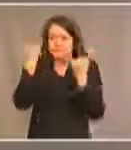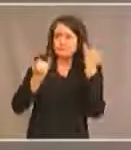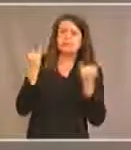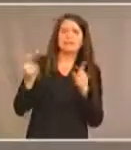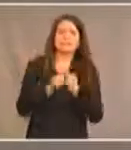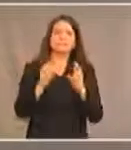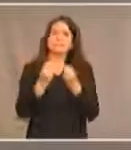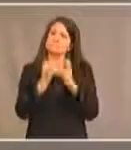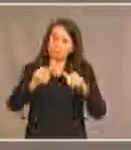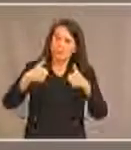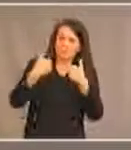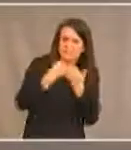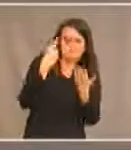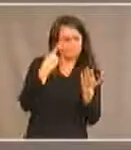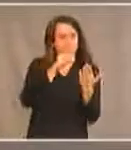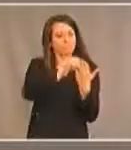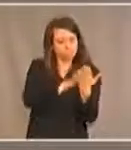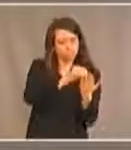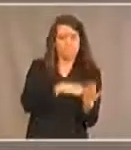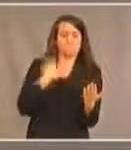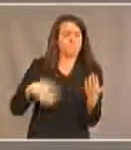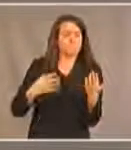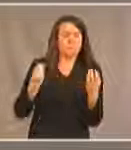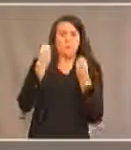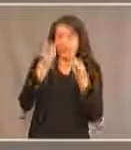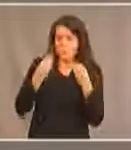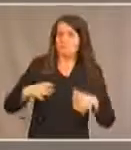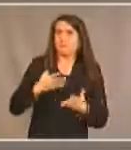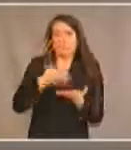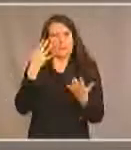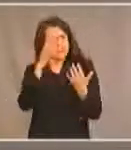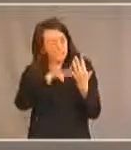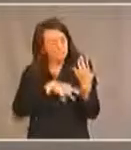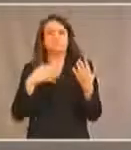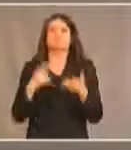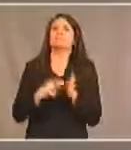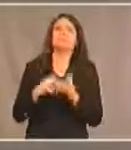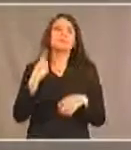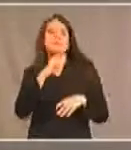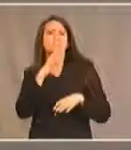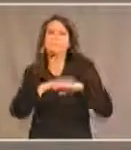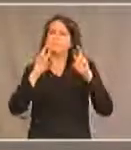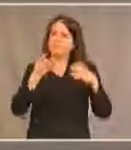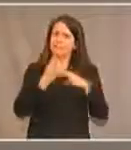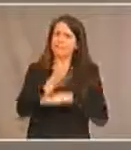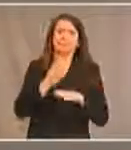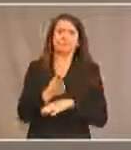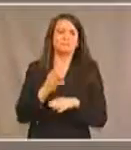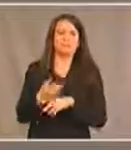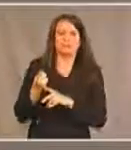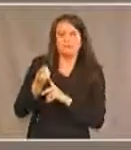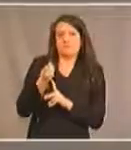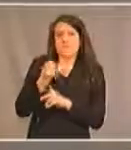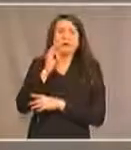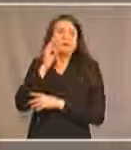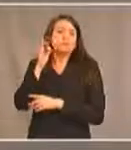et des défis qui ont été identifiés est extraordinaire. Pour ce qui est des questions d'accessibilité soulevées par les